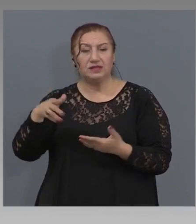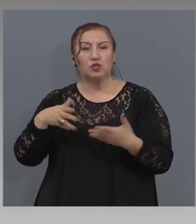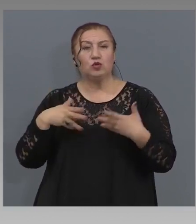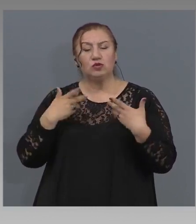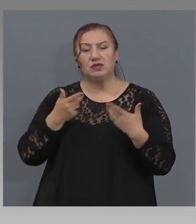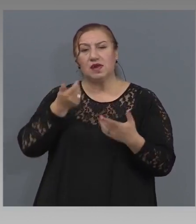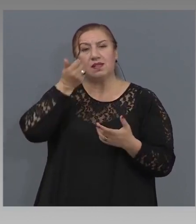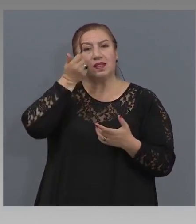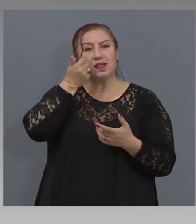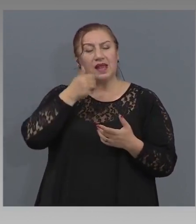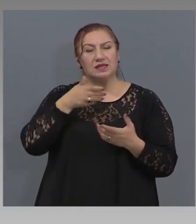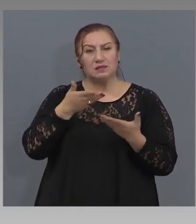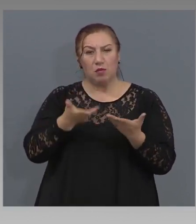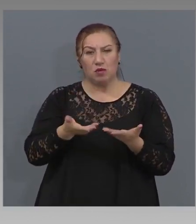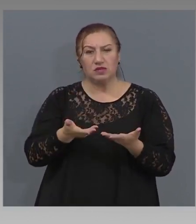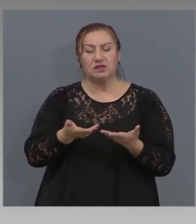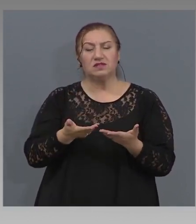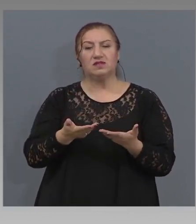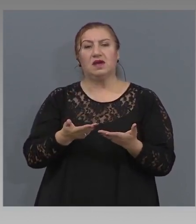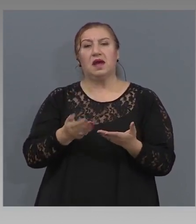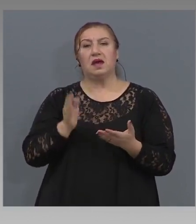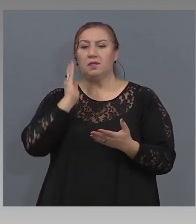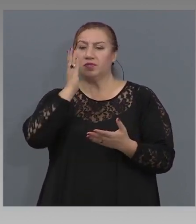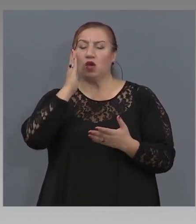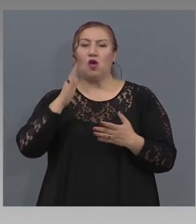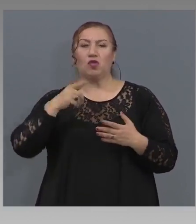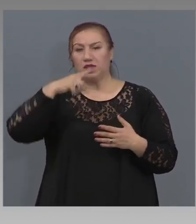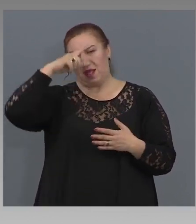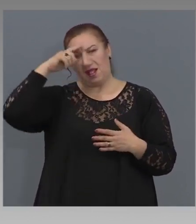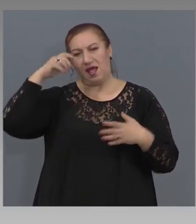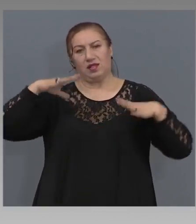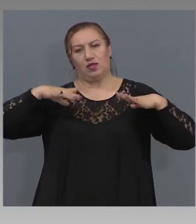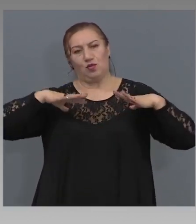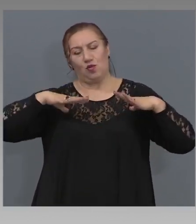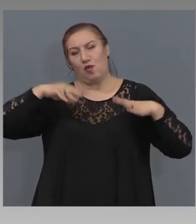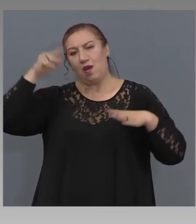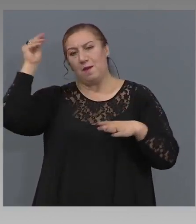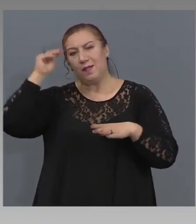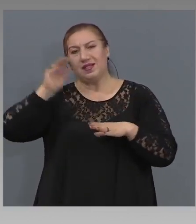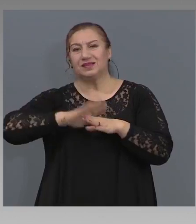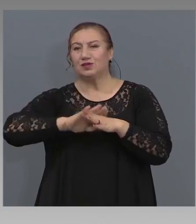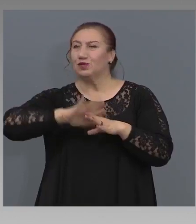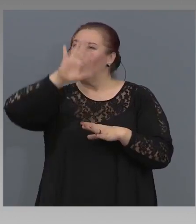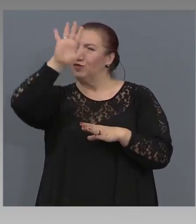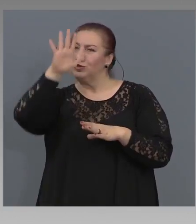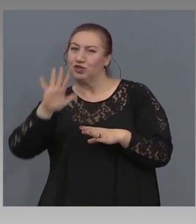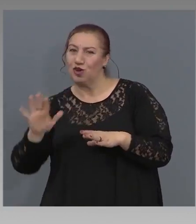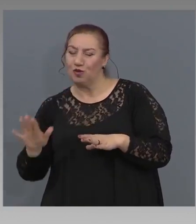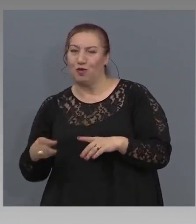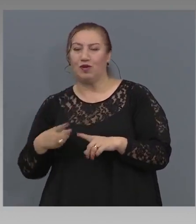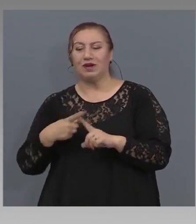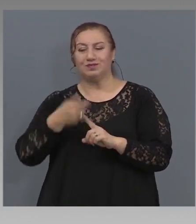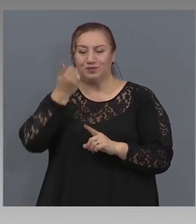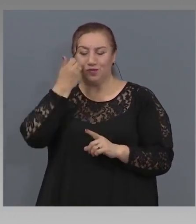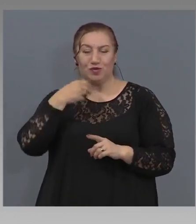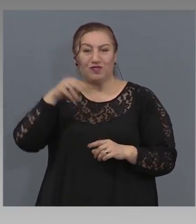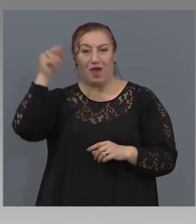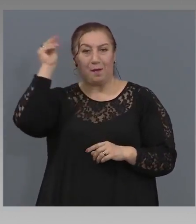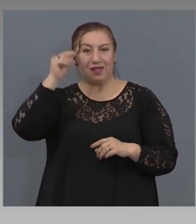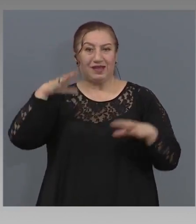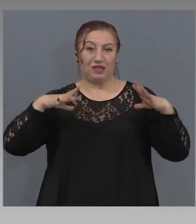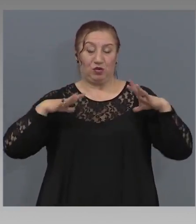да летуват на българското Черноморие, да ползват българските курорти. Тези потребители, които искат